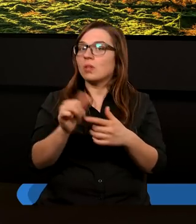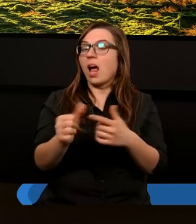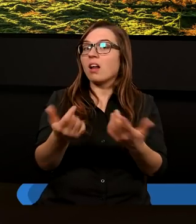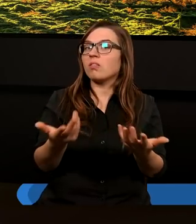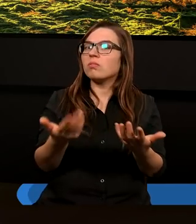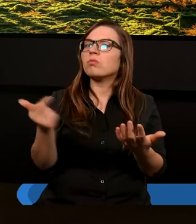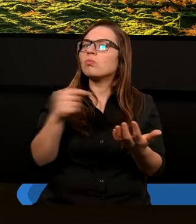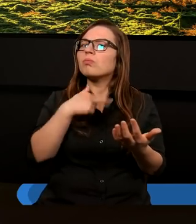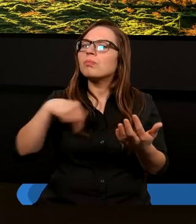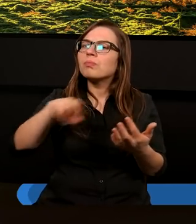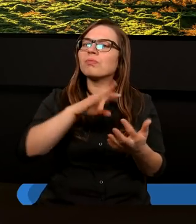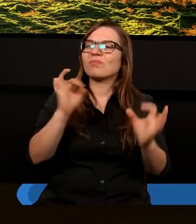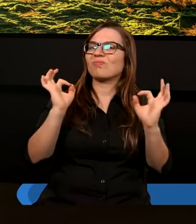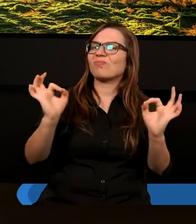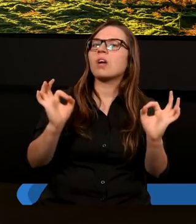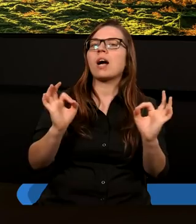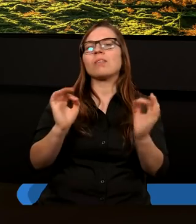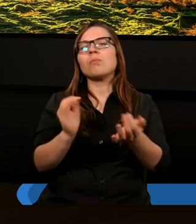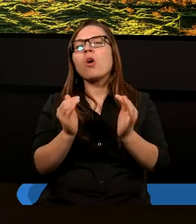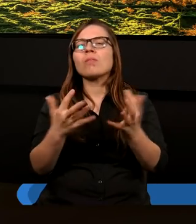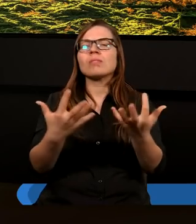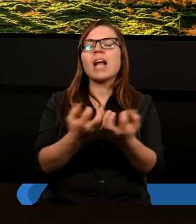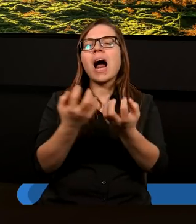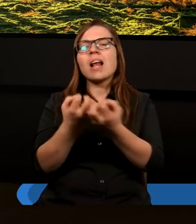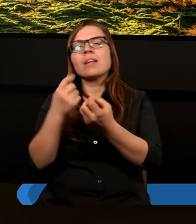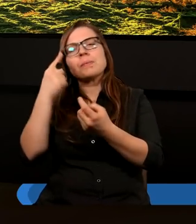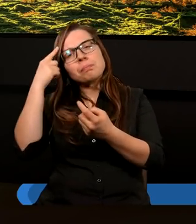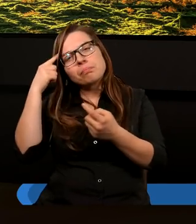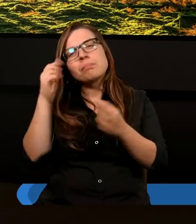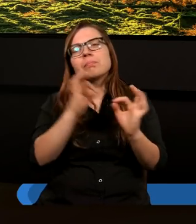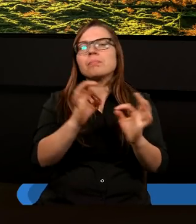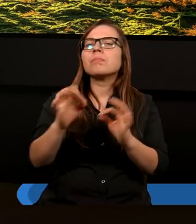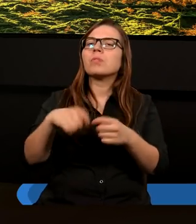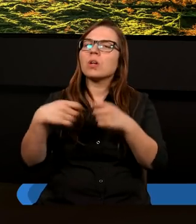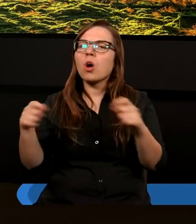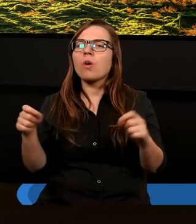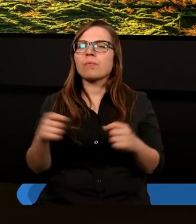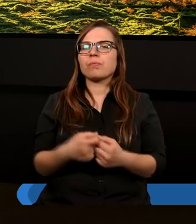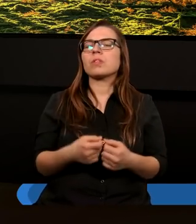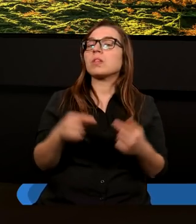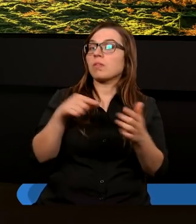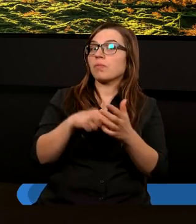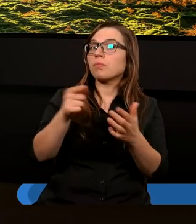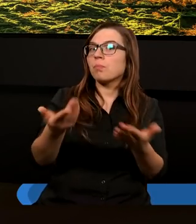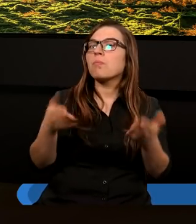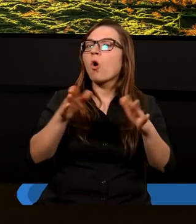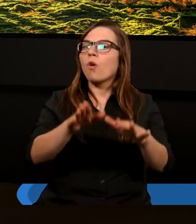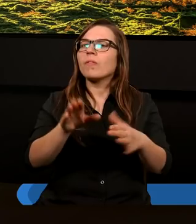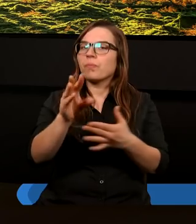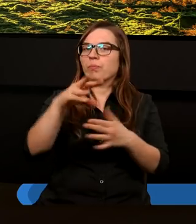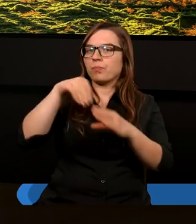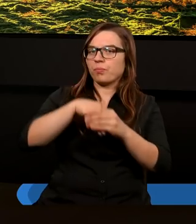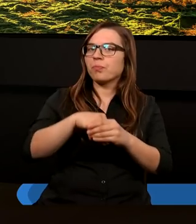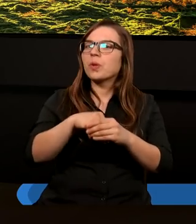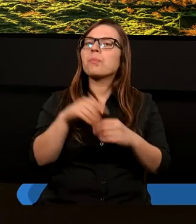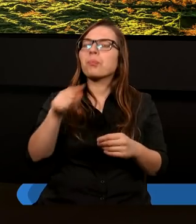je w właściwy sposób rozwiązywać. I temu też jest dzisiejsza lekcja właśnie poświęcona. Kiedy będziemy patrzyli na